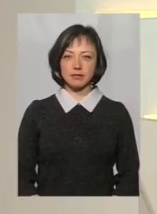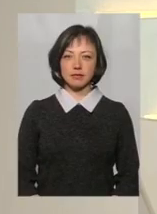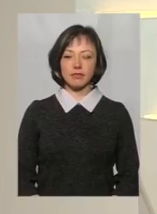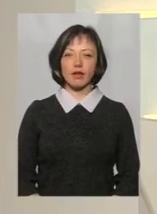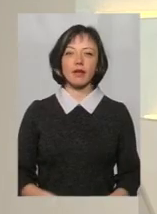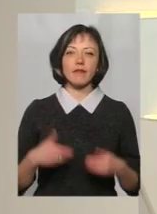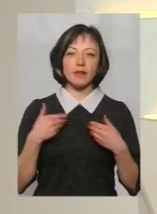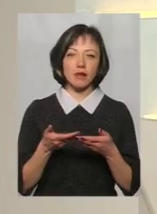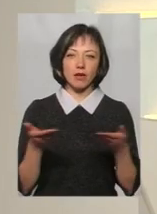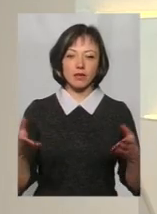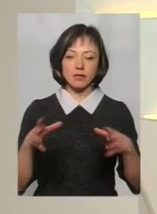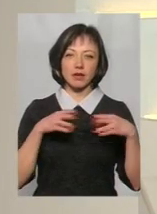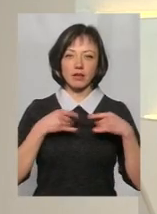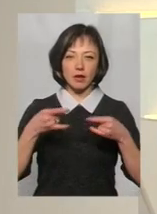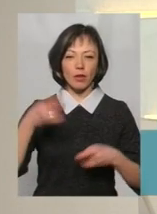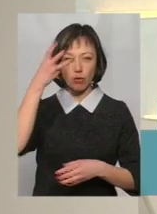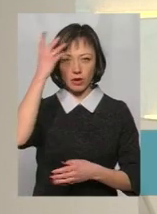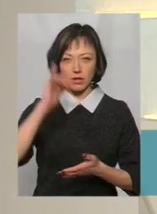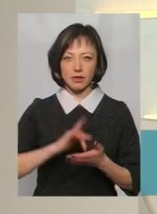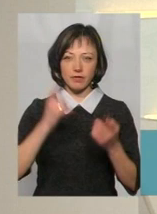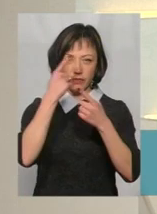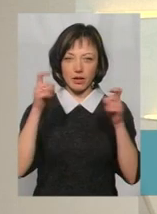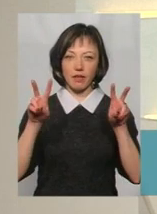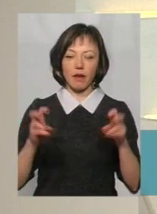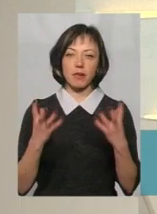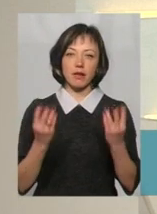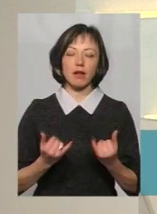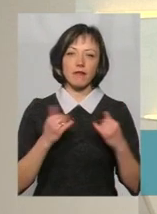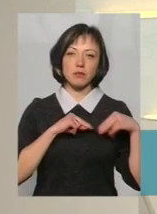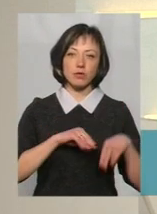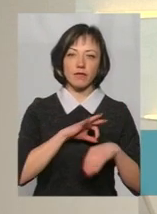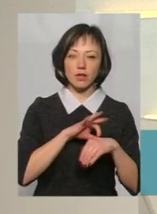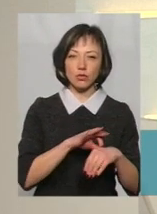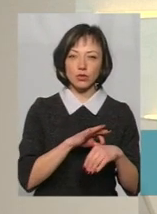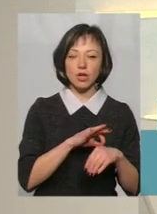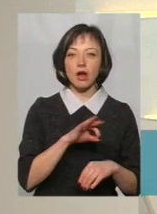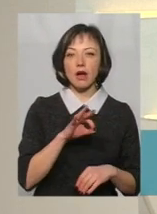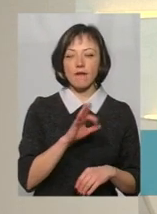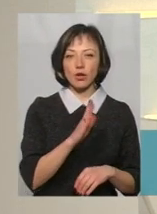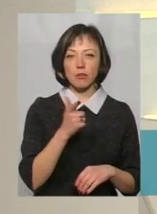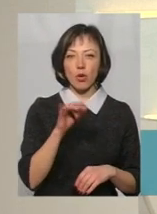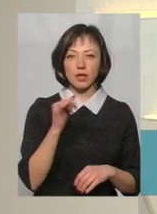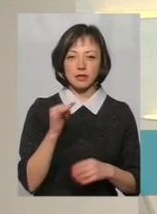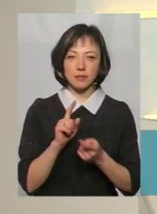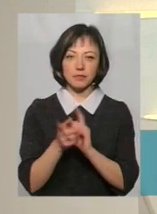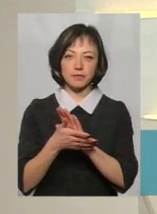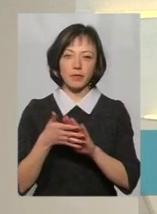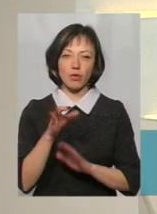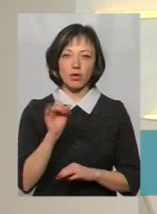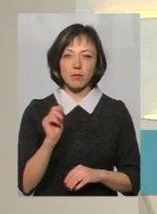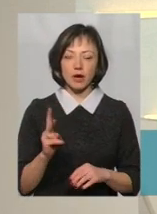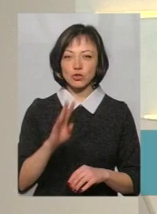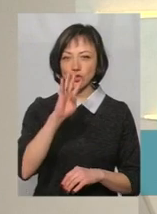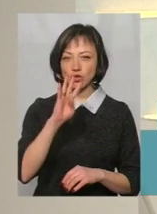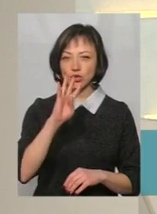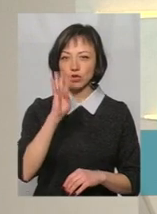Вітаю всіх, хто приєднався до каналу Поділля Центр. В ефірі тема дня. Для вас працює Володимир Гординський, там мової жестів перекладає Ольга Рибак. Чотири роки